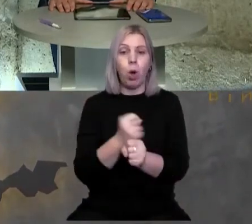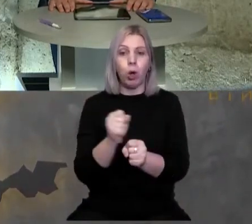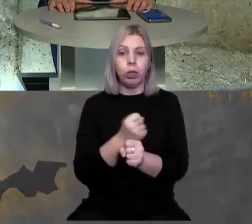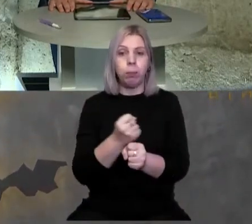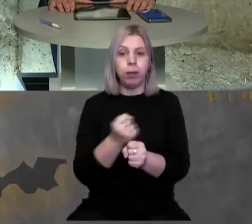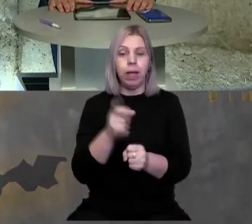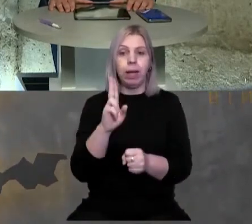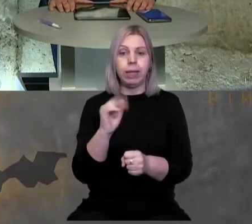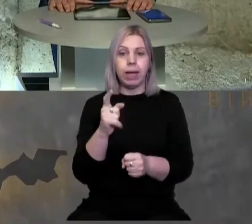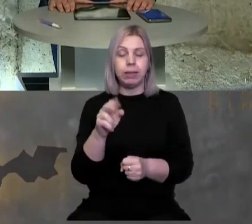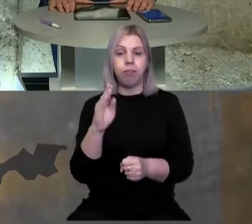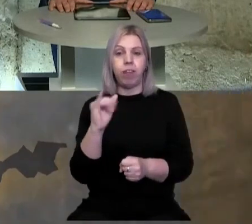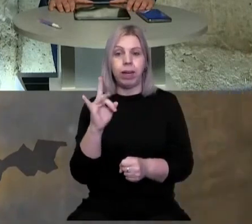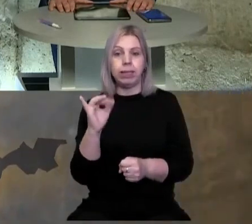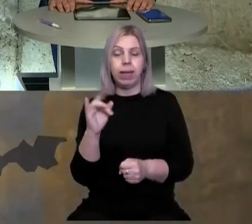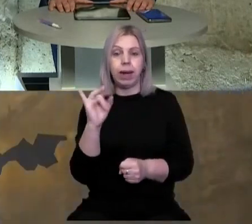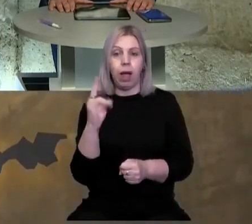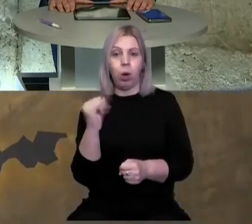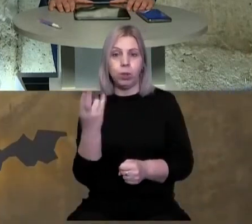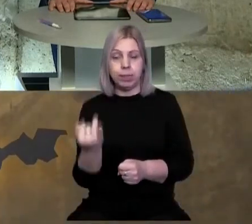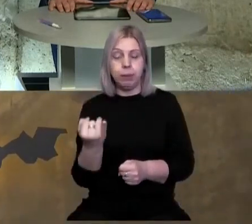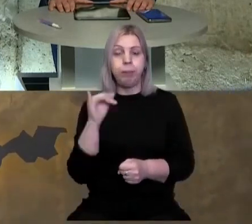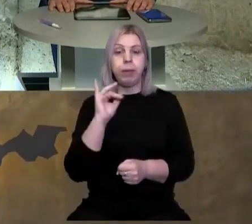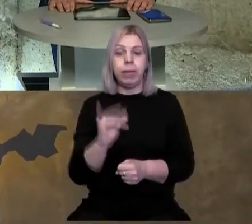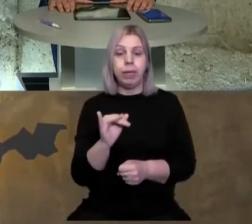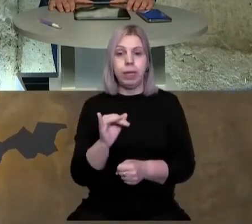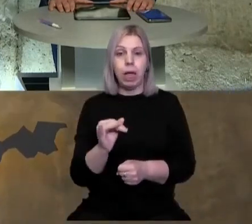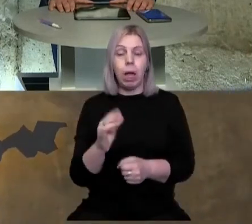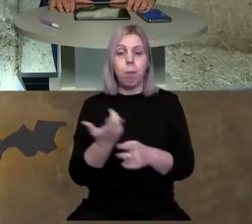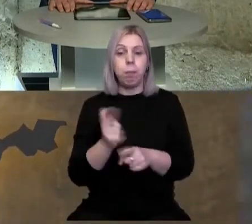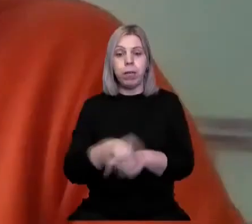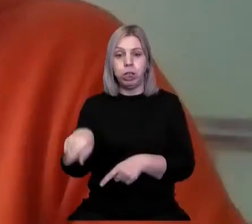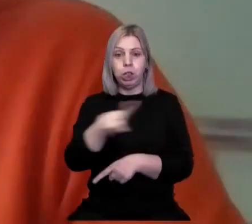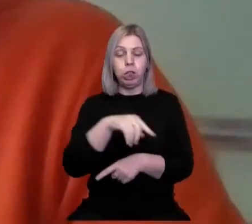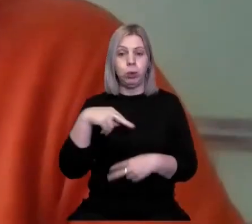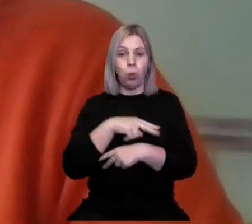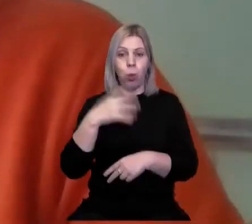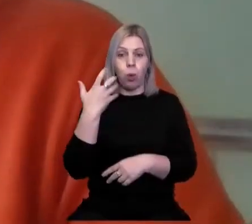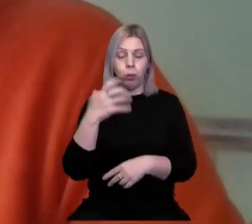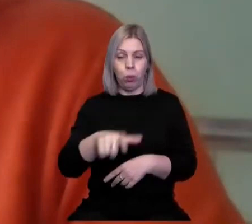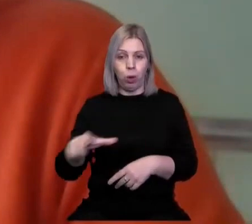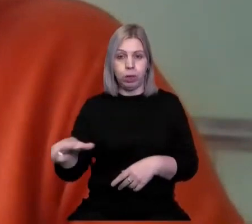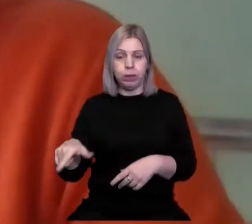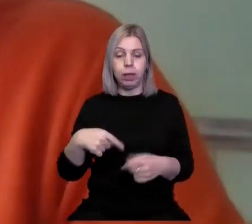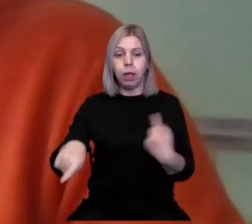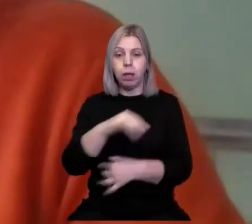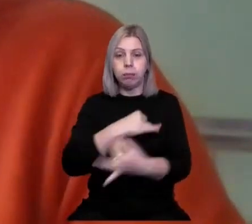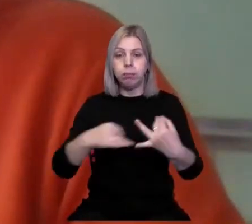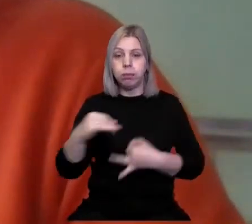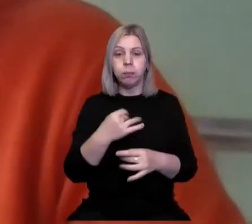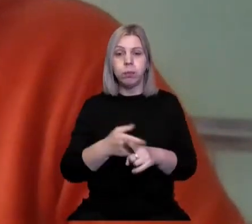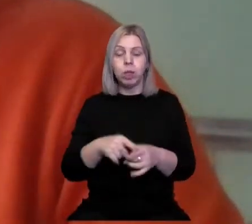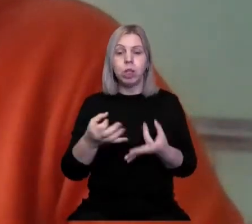князя Ференца ІІ Ракуці. І більшість угорців ототожнюють це з